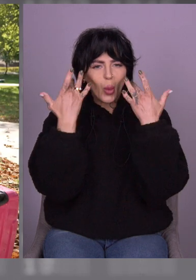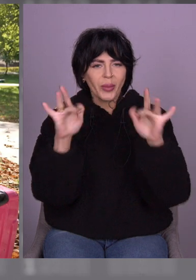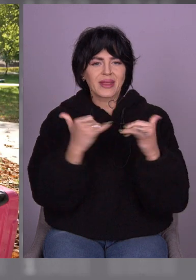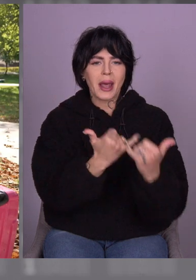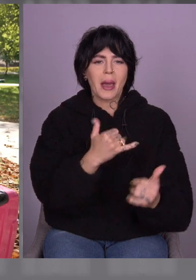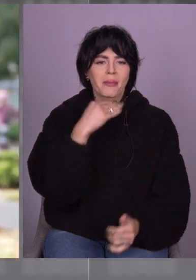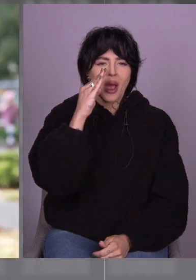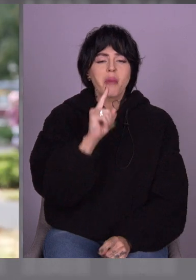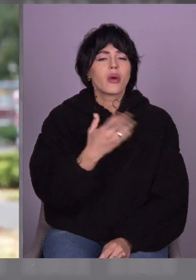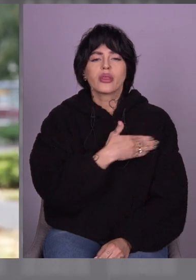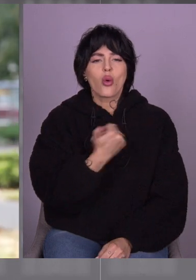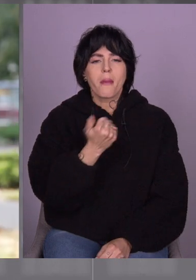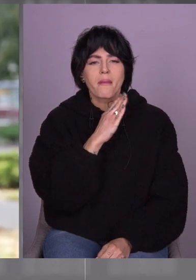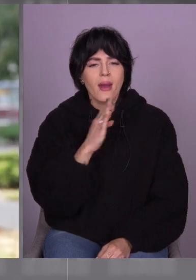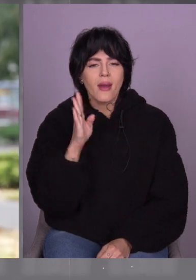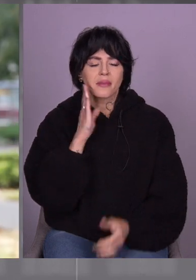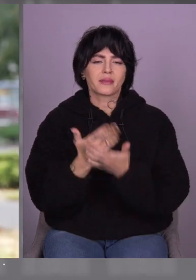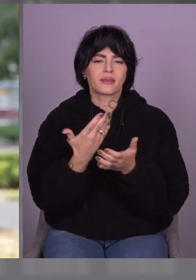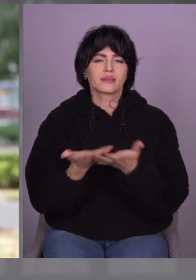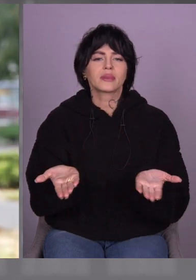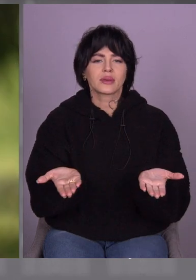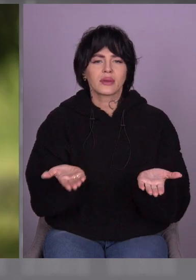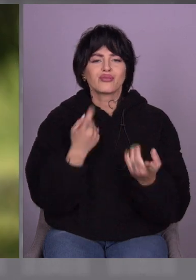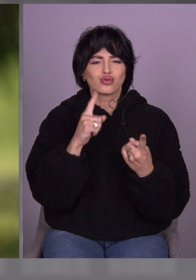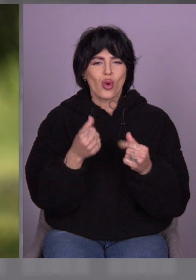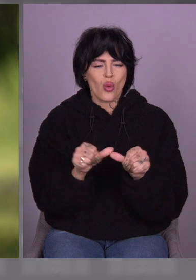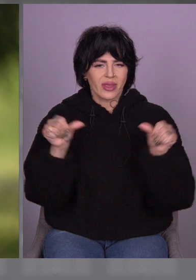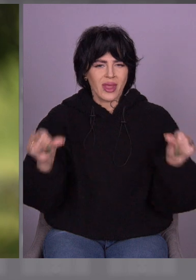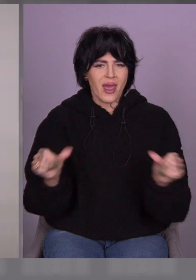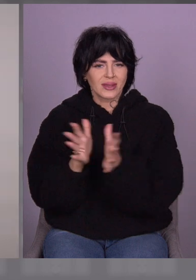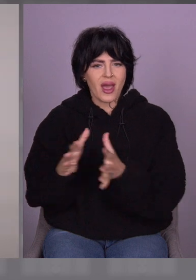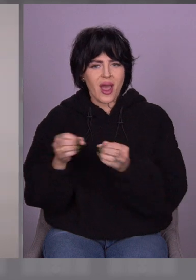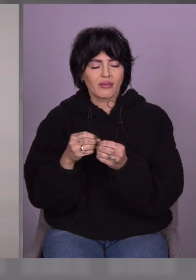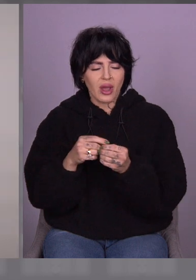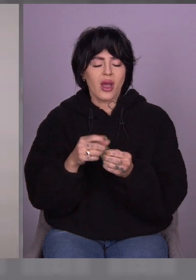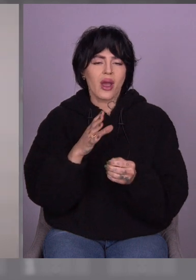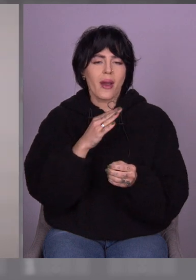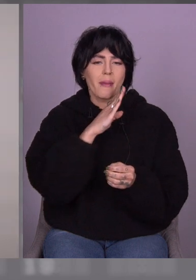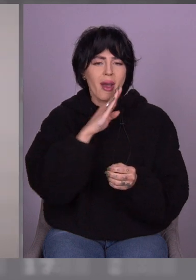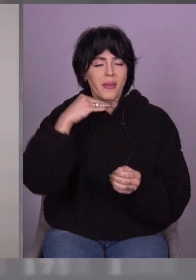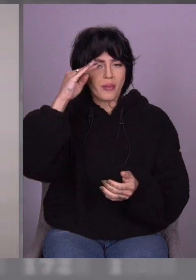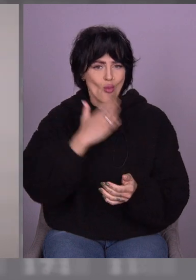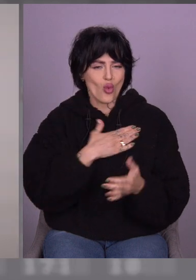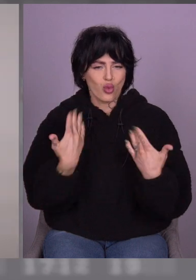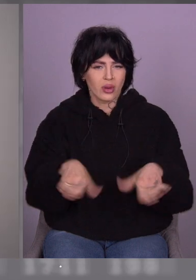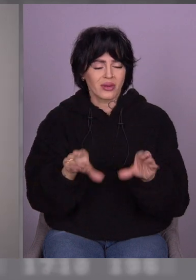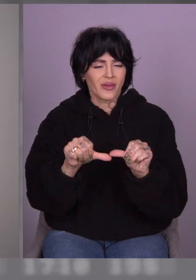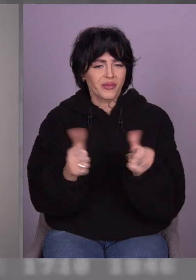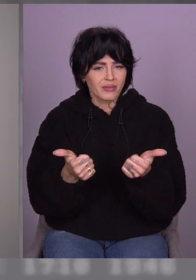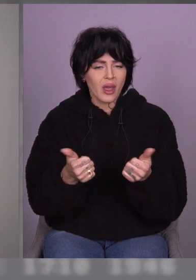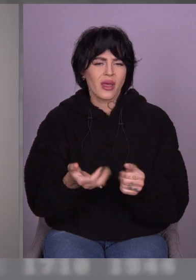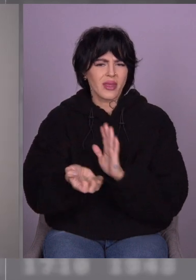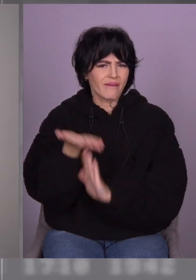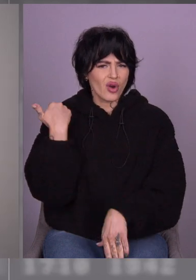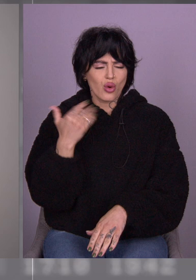робимо сюрприз для мами і для тата? Тому що в них окремі родини. Мої тато і мама розлучилися. Давно,